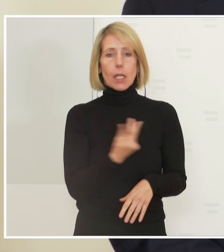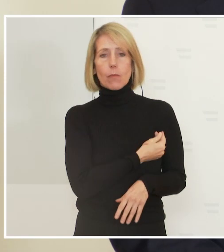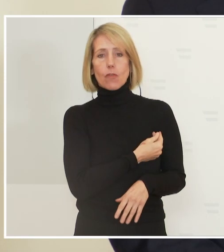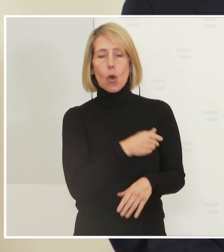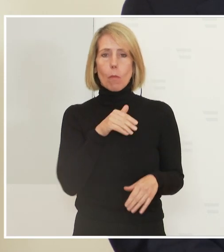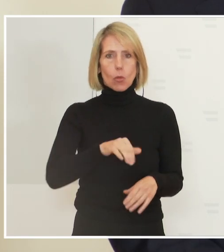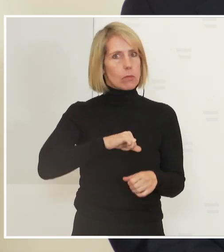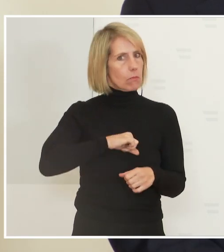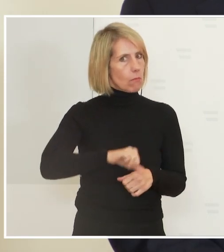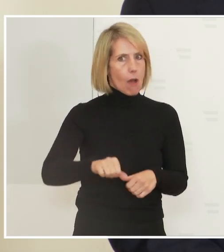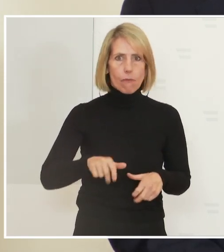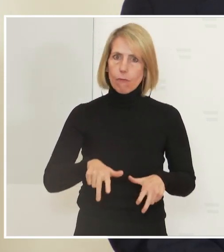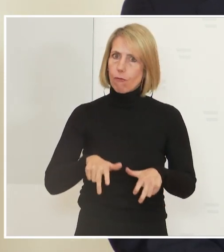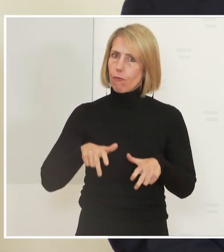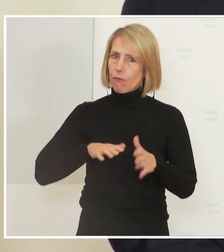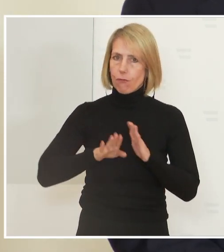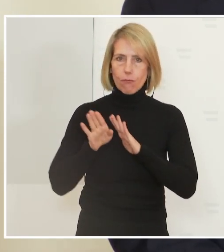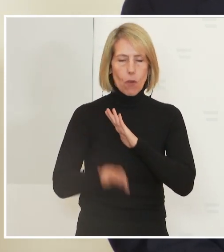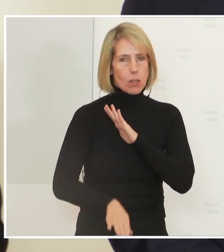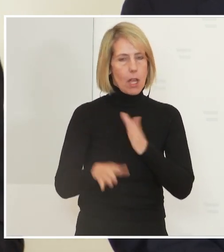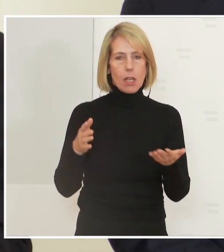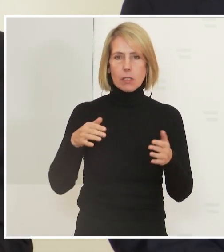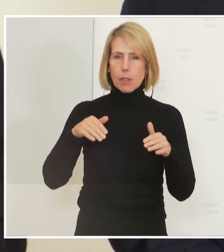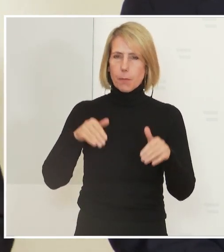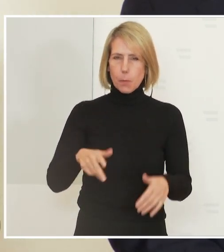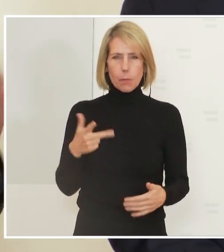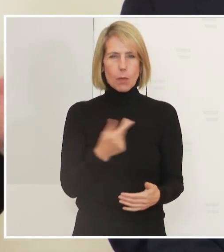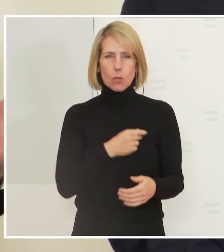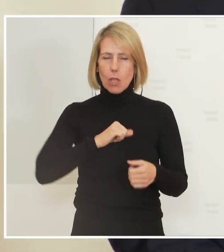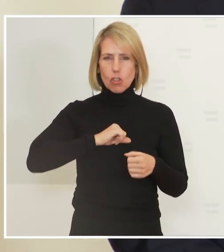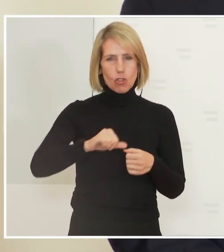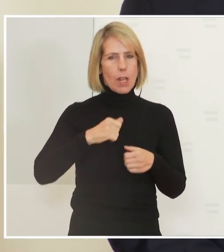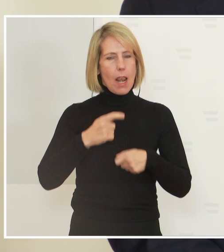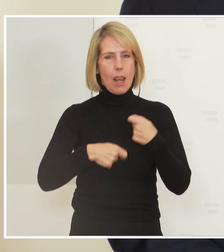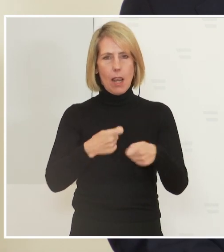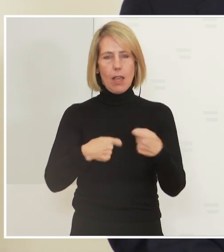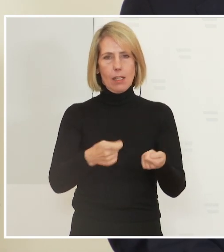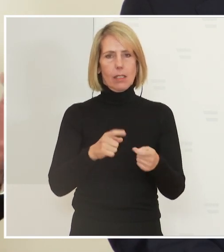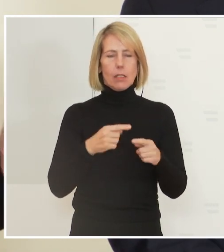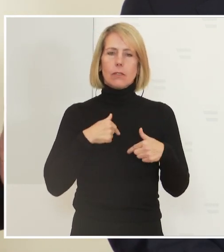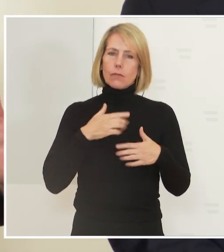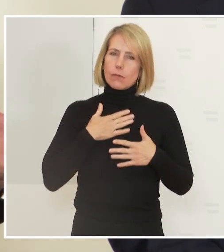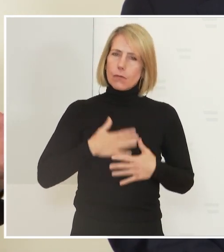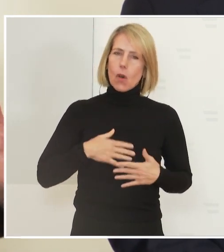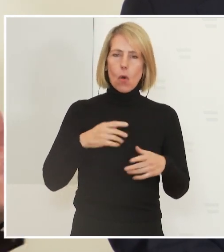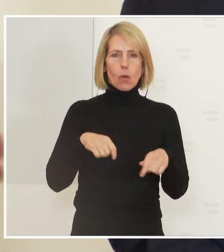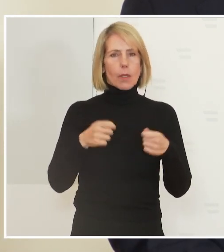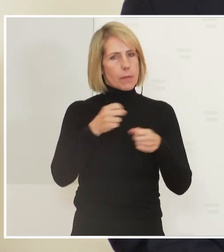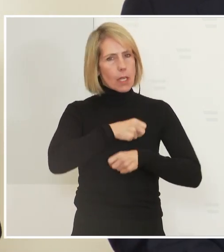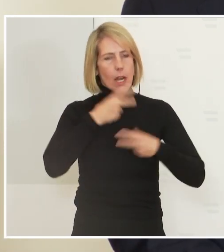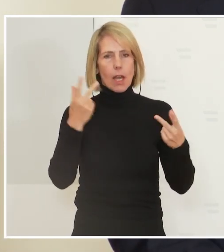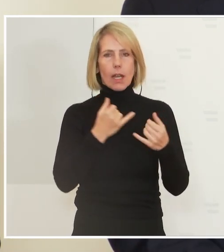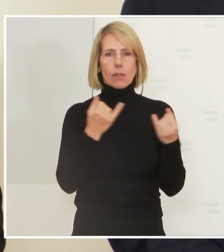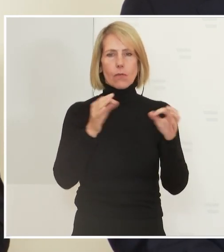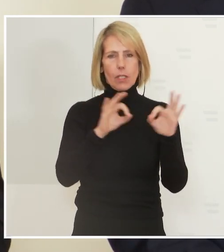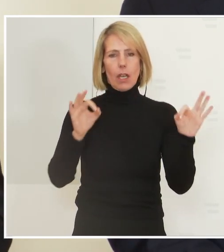Vollgas geben, dass hier der dritte Stich verabreicht wird. Und ich bin froh darüber, dass es hier Klarheit geben wird, wie die